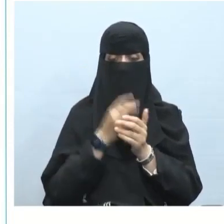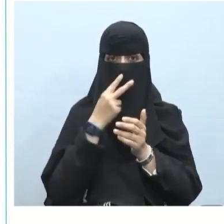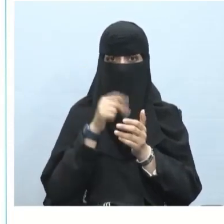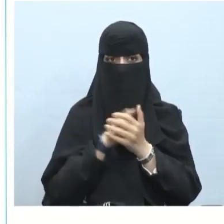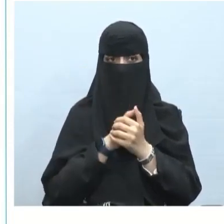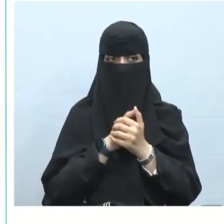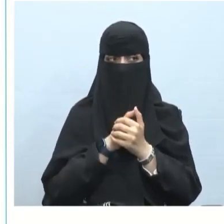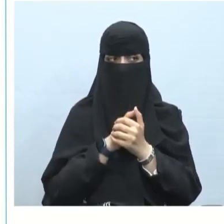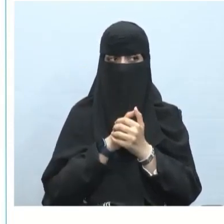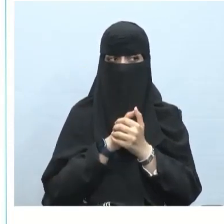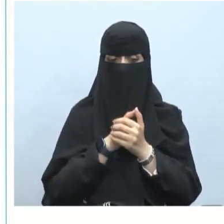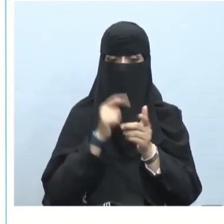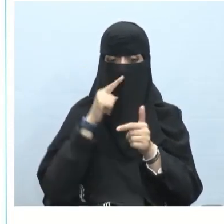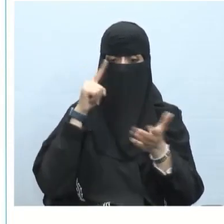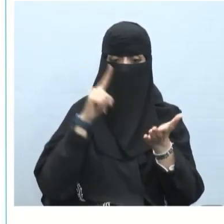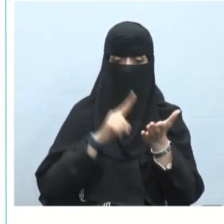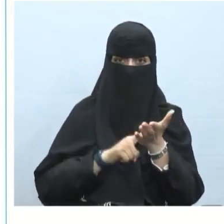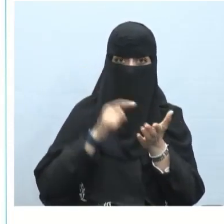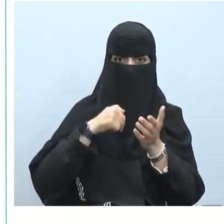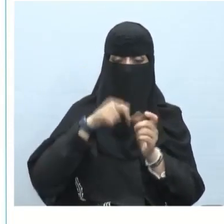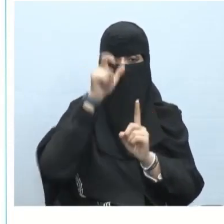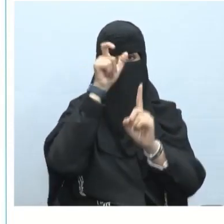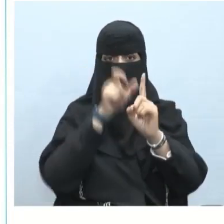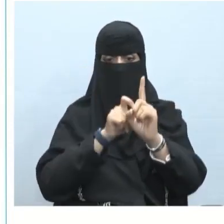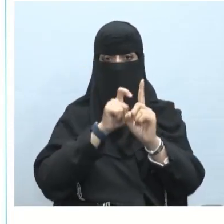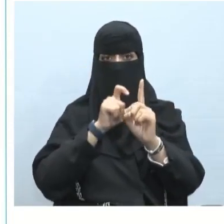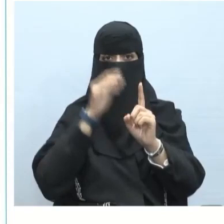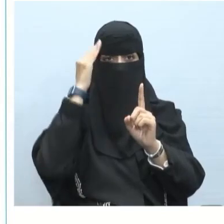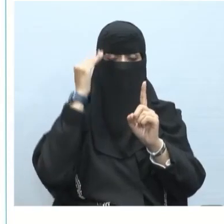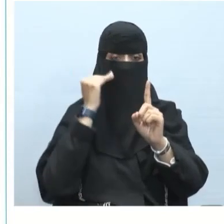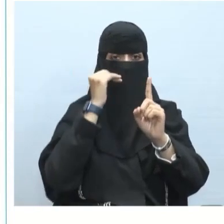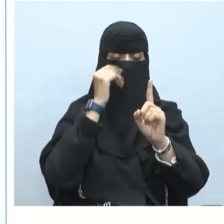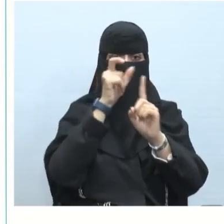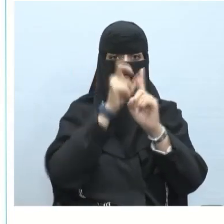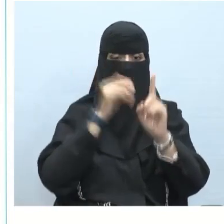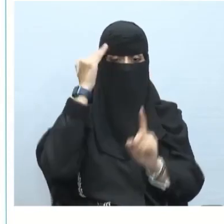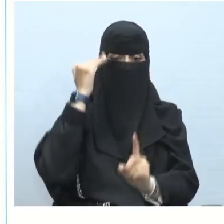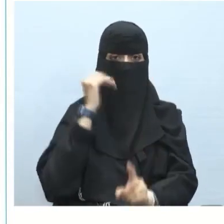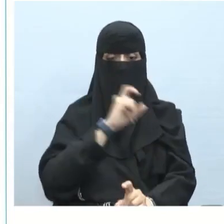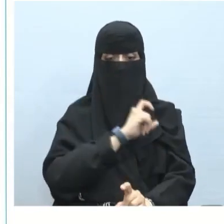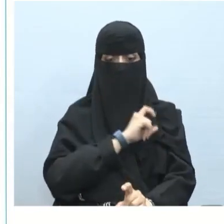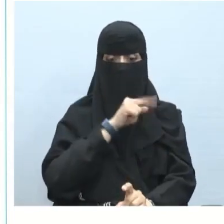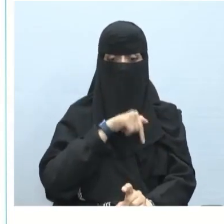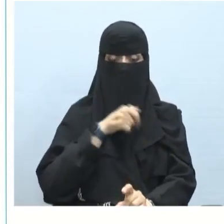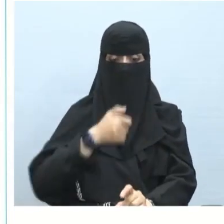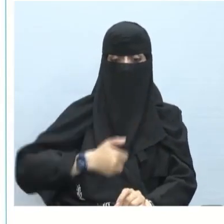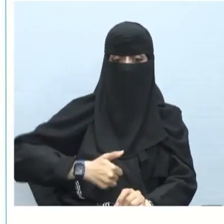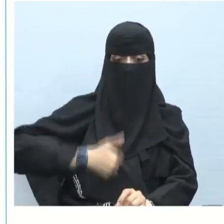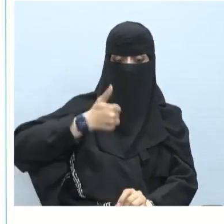سننظر إذن جاءت في البداية الهمزة مكسورة والنون مشددة هذه هي إن